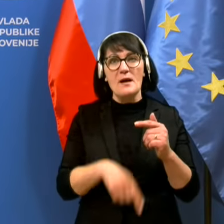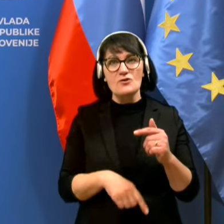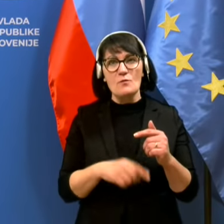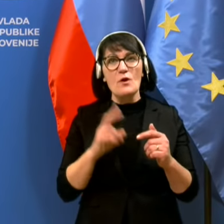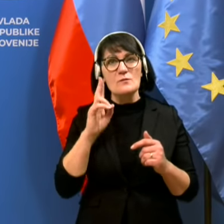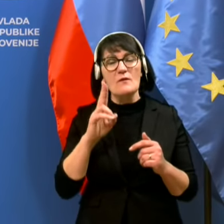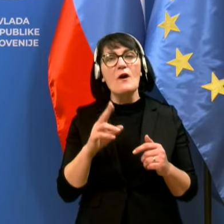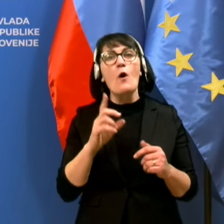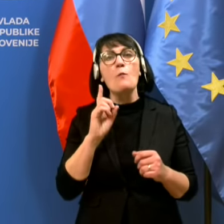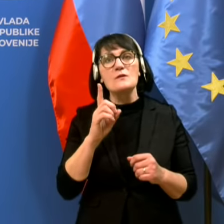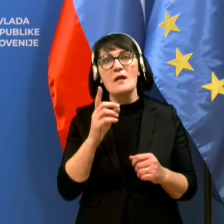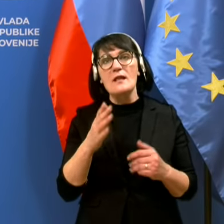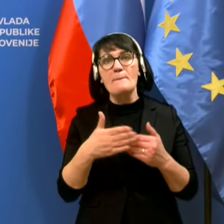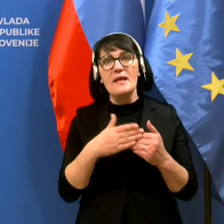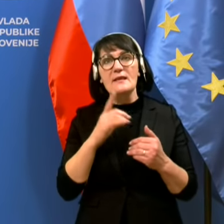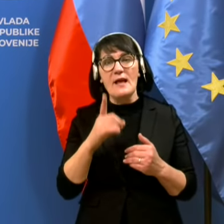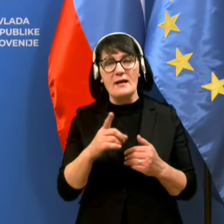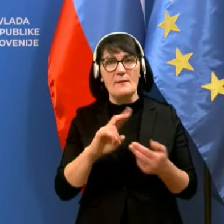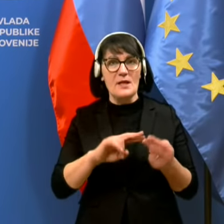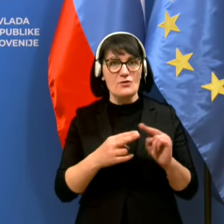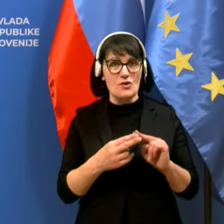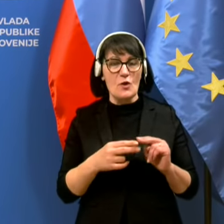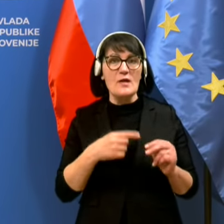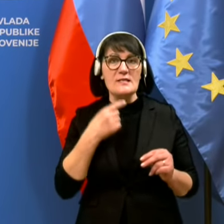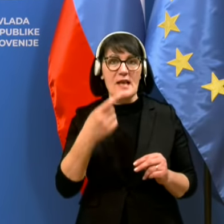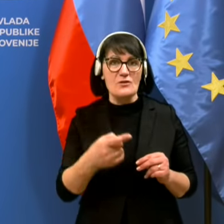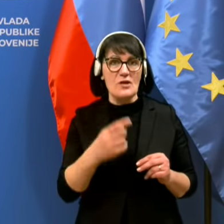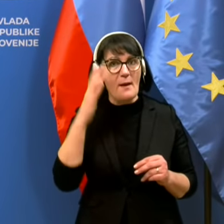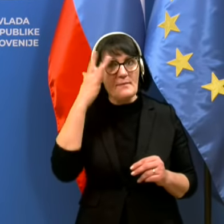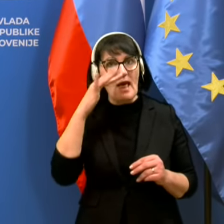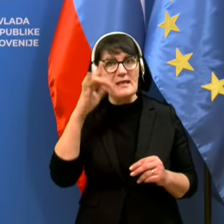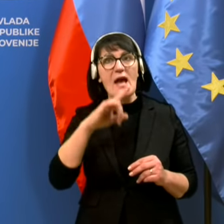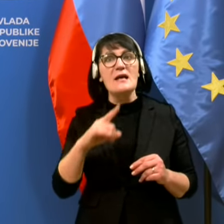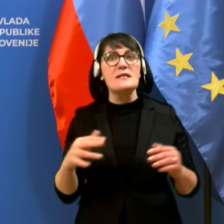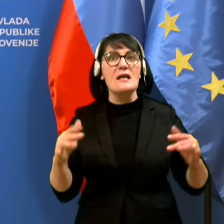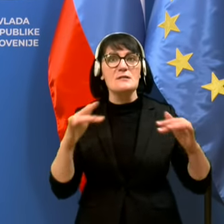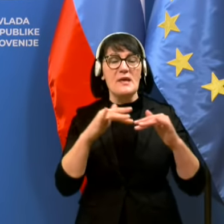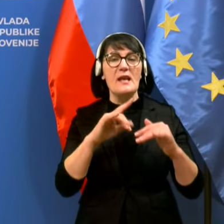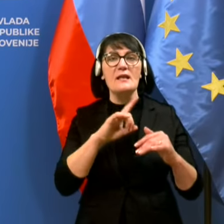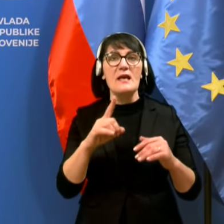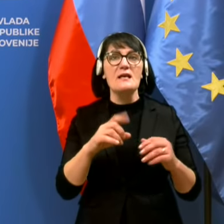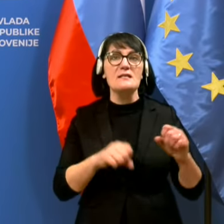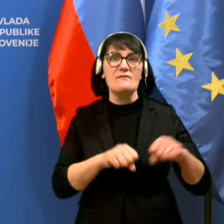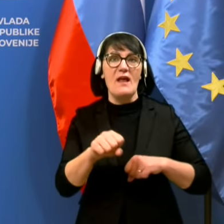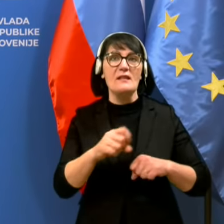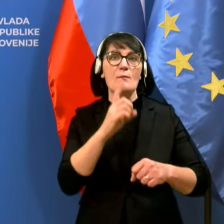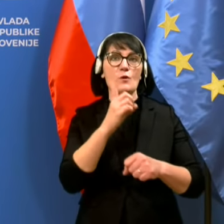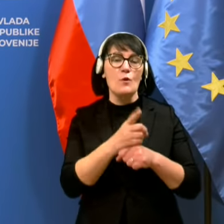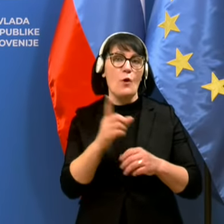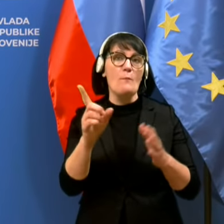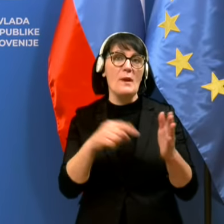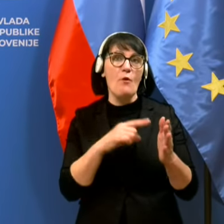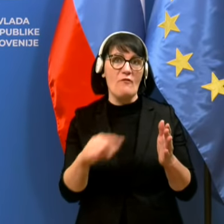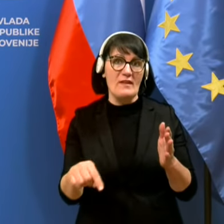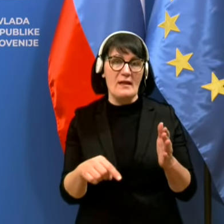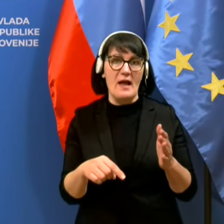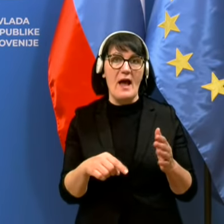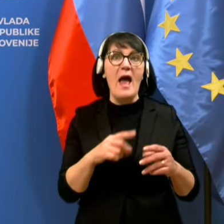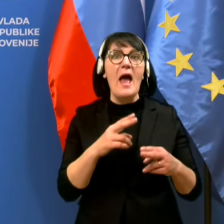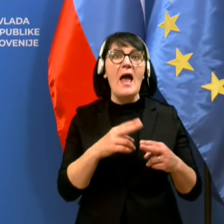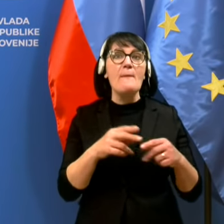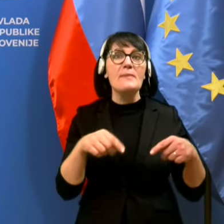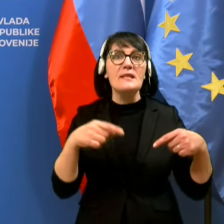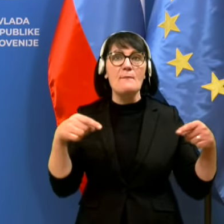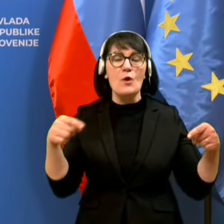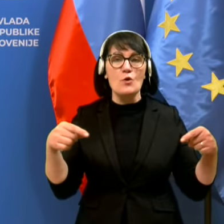opozarjamo, da gre pri takšnem načinu izražanja mnenja za zbiranje, ki je z vladnim odlokom prepovedano. Epidemiološka